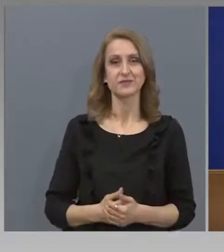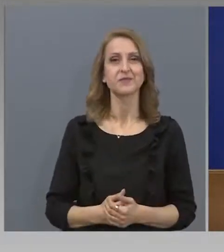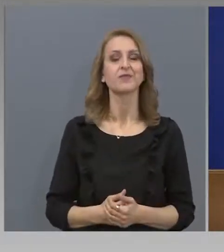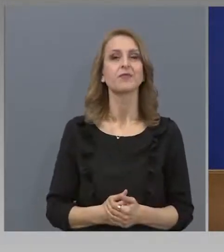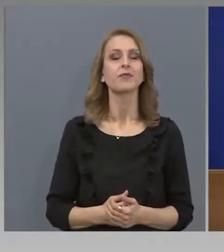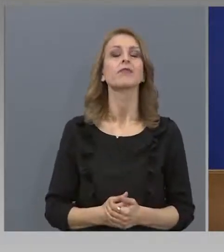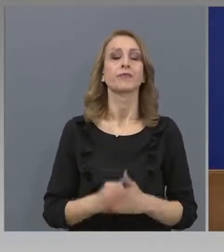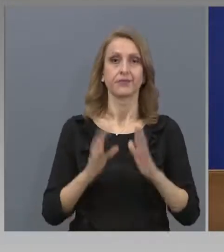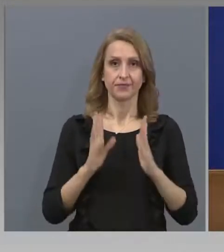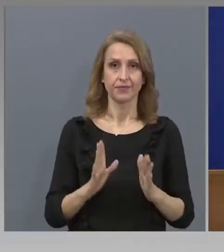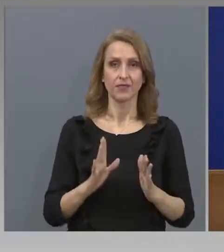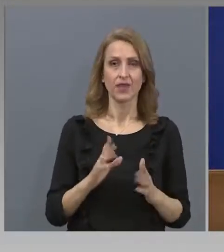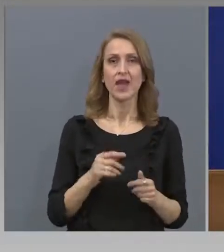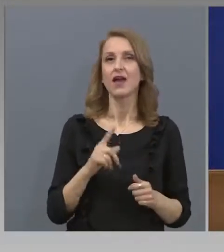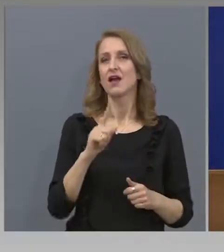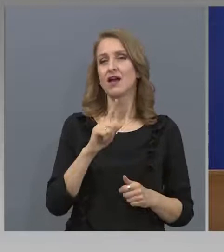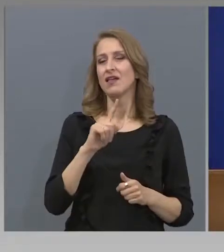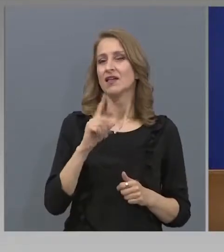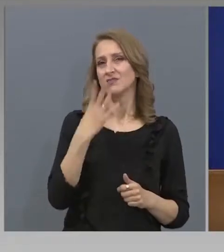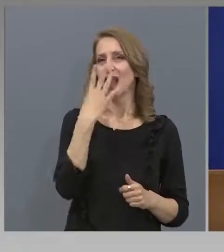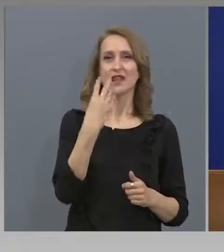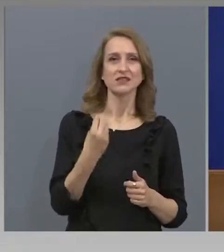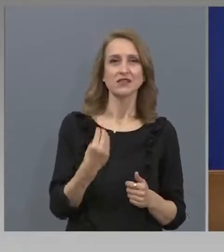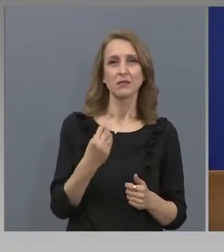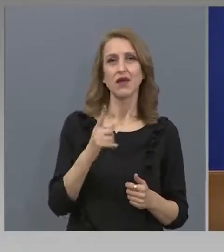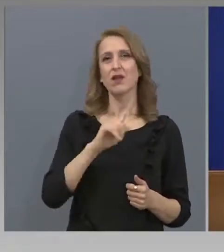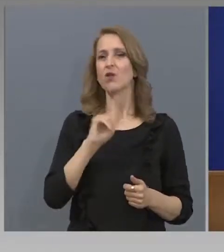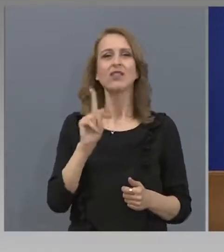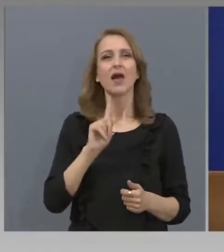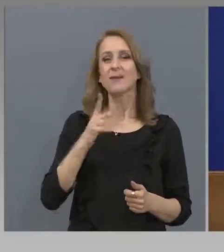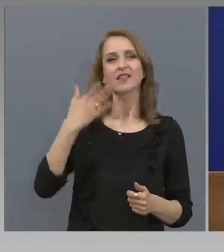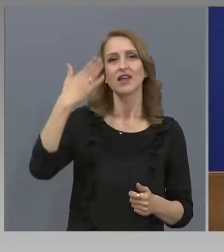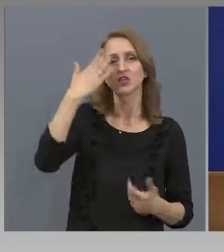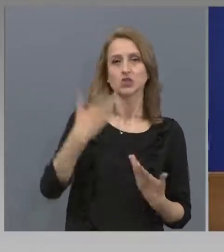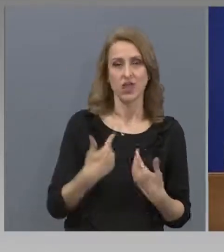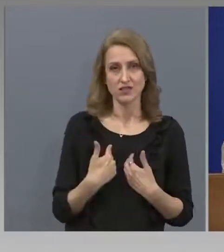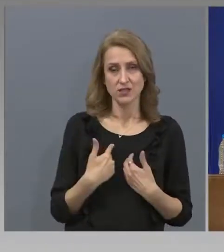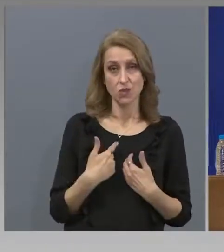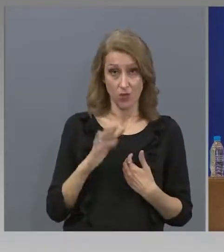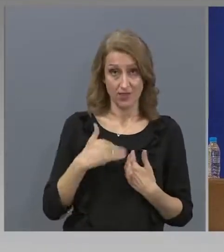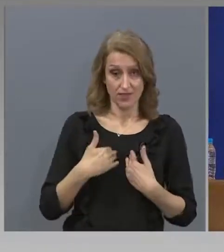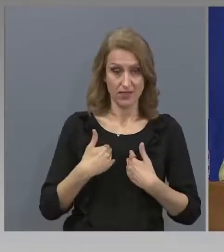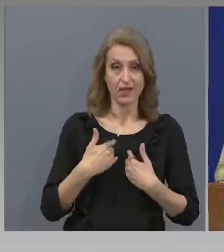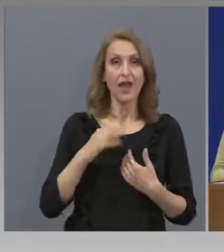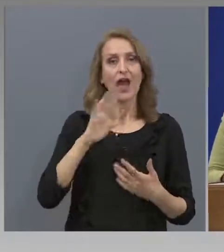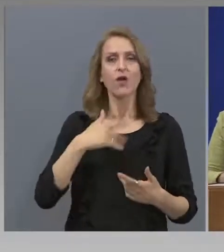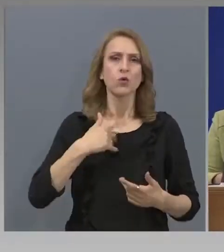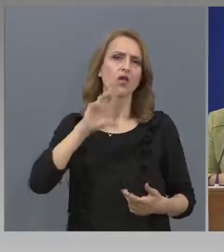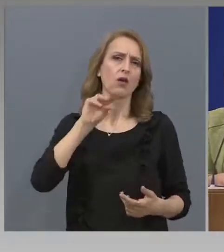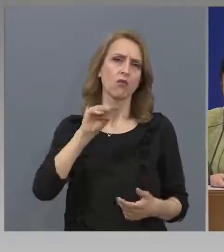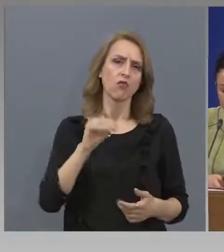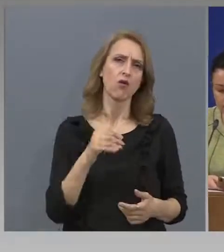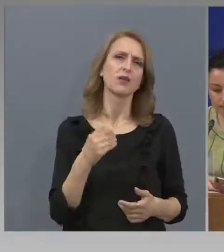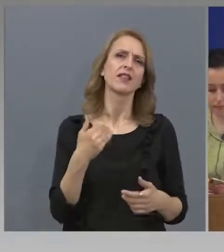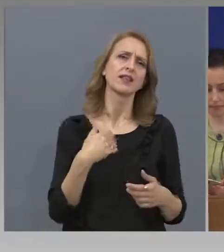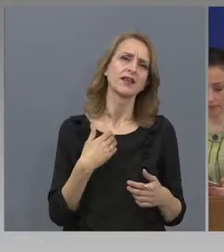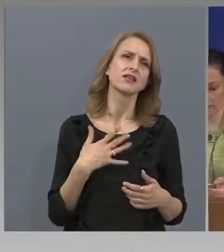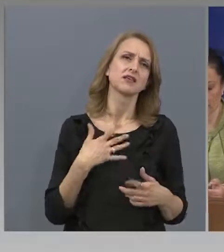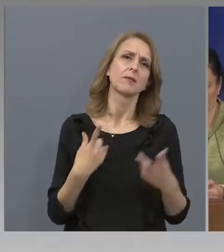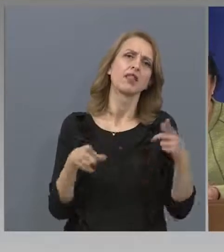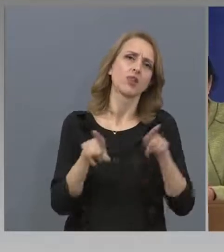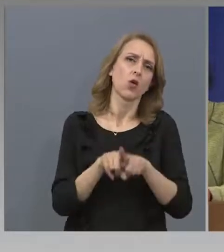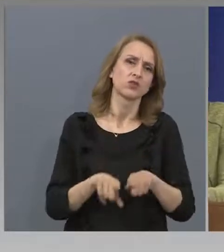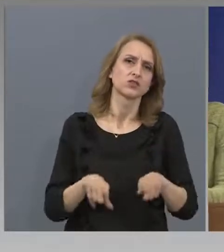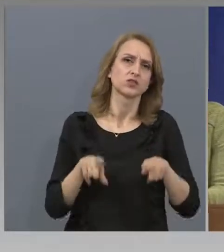Лицемерно и нечесно би било да твърдим, че винаги мислим и целим едно и също. Това би